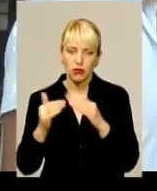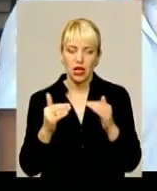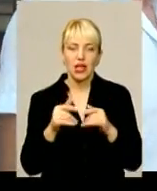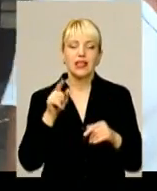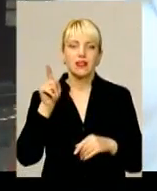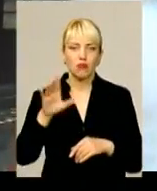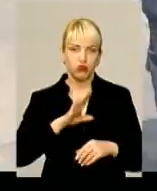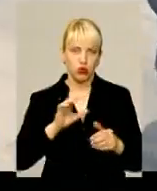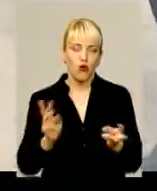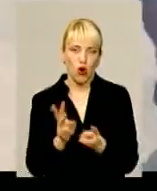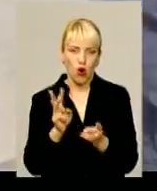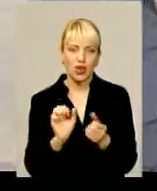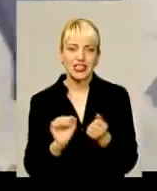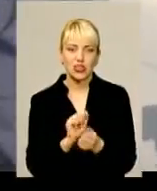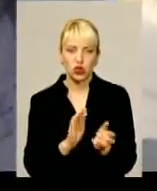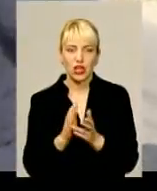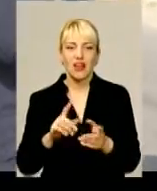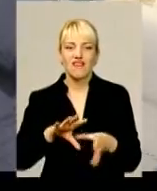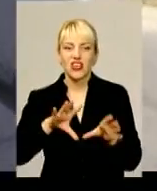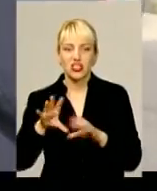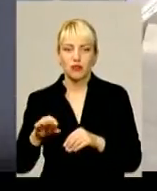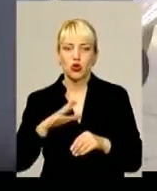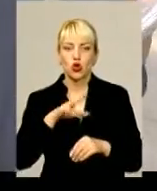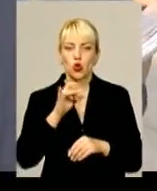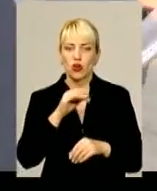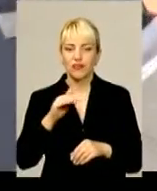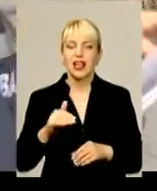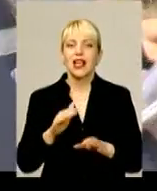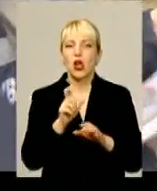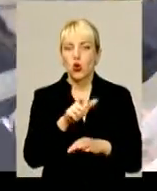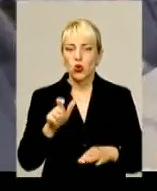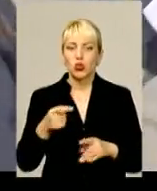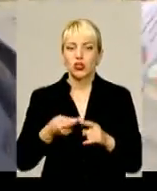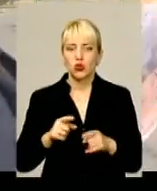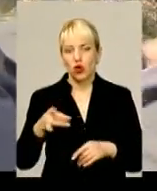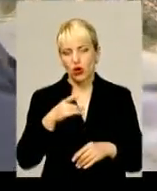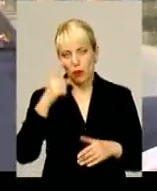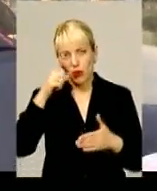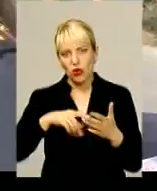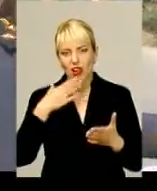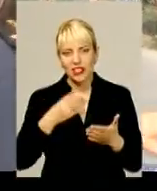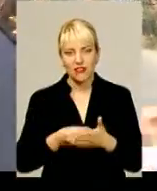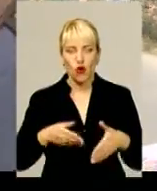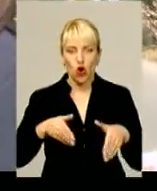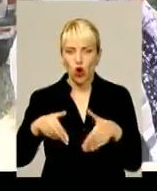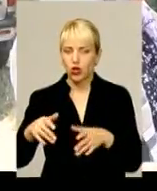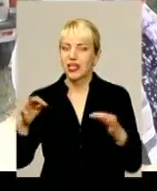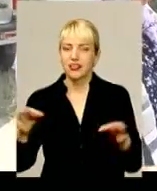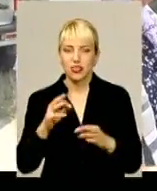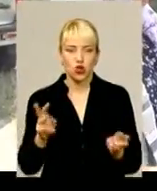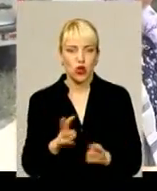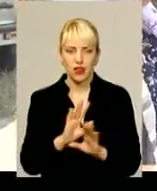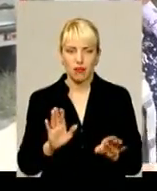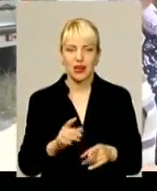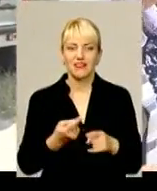горів сухостій. У результаті вогонь перекинувся на трофовища. Жителі району переконують, що на своїх городах нічого не палять. Ми